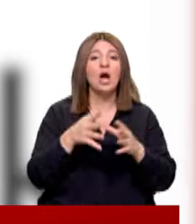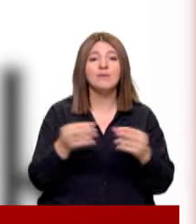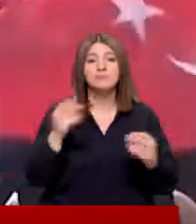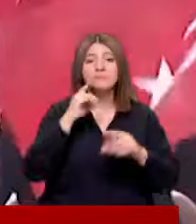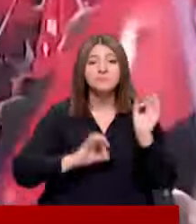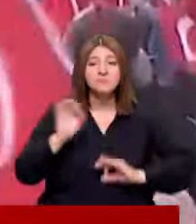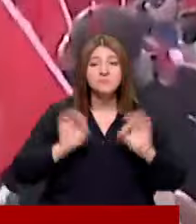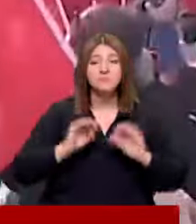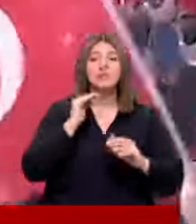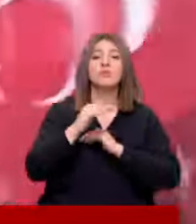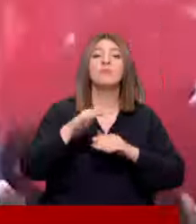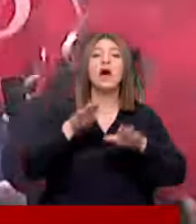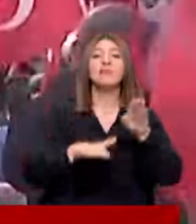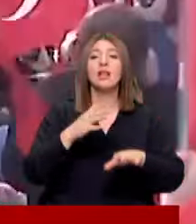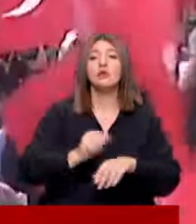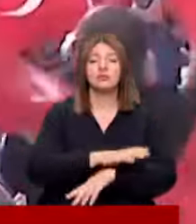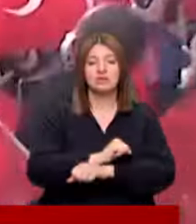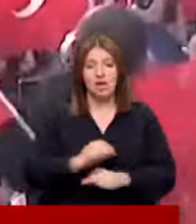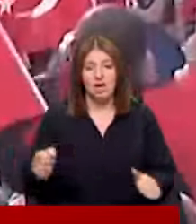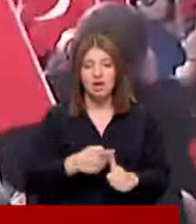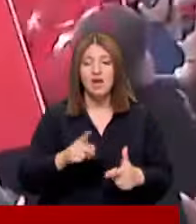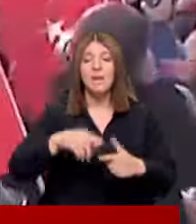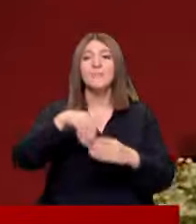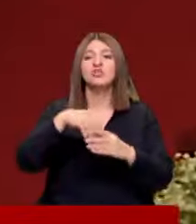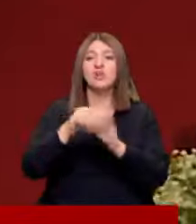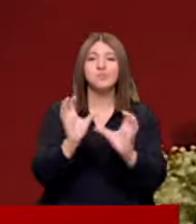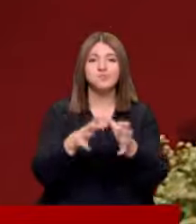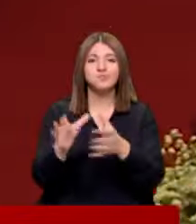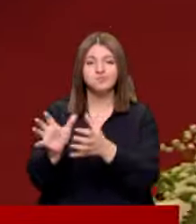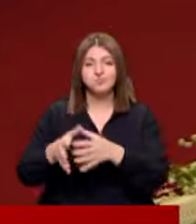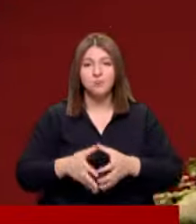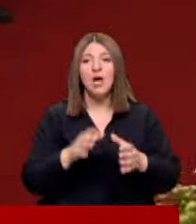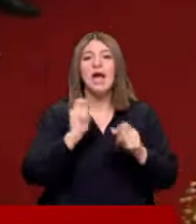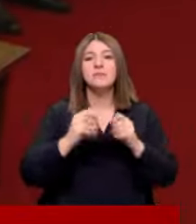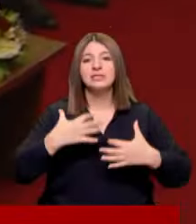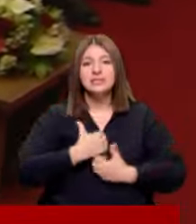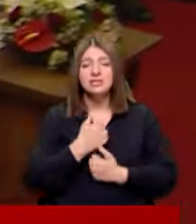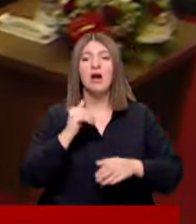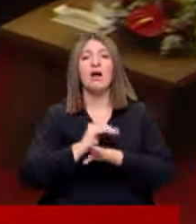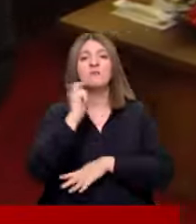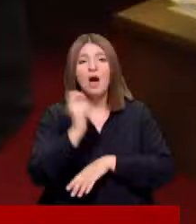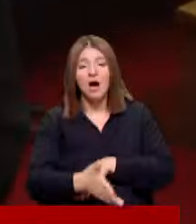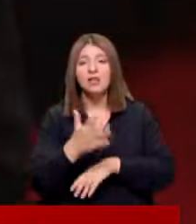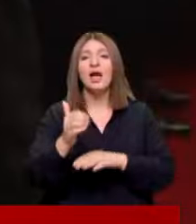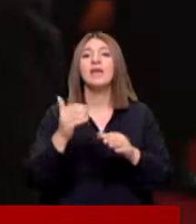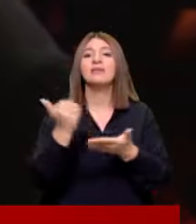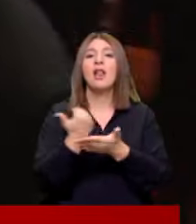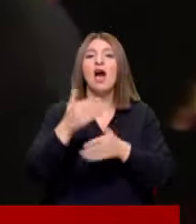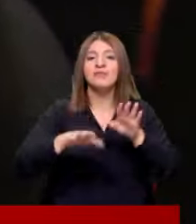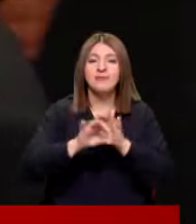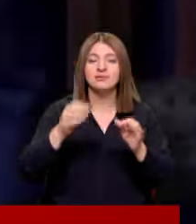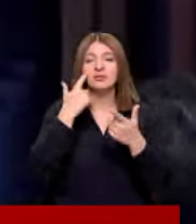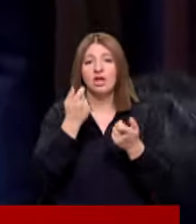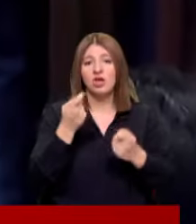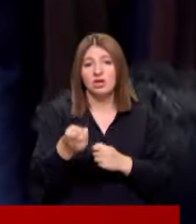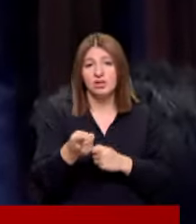analiz edildi Toplumda adalet duygusunun zedelenmesi, partideki gruplaşmalar, ekonomik kriz, hayat pahalılığı, gelir adaletsizliğine